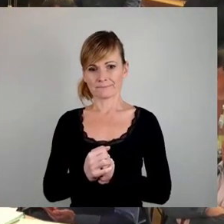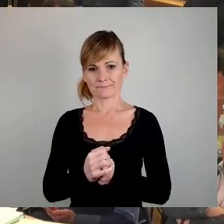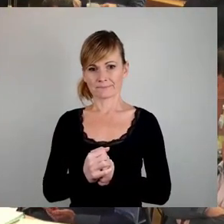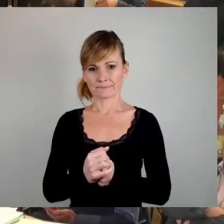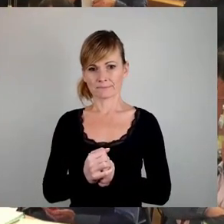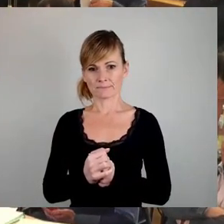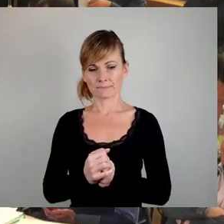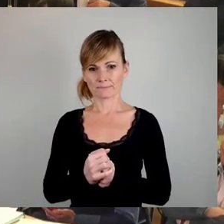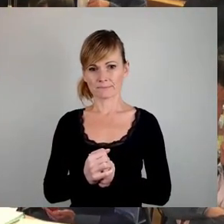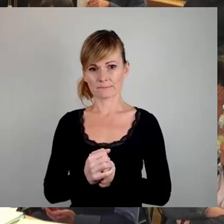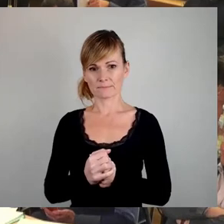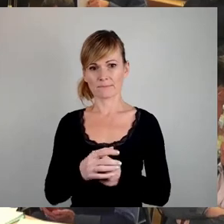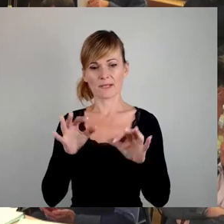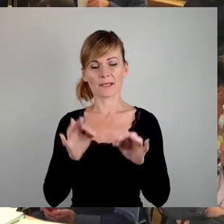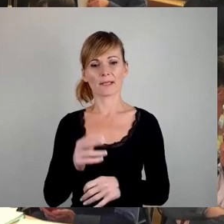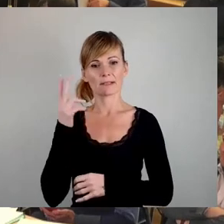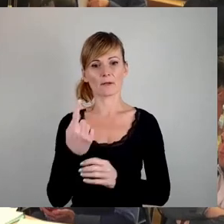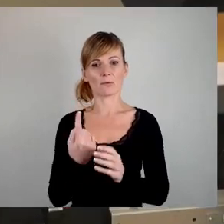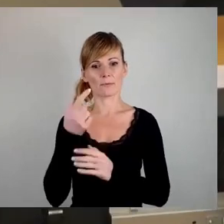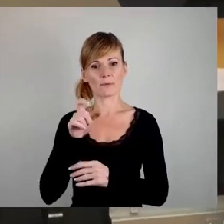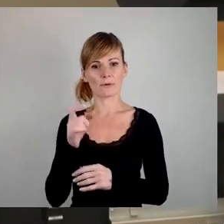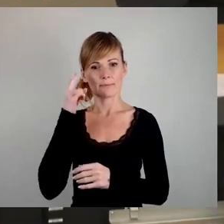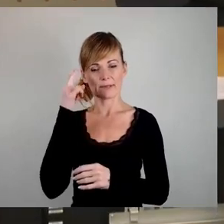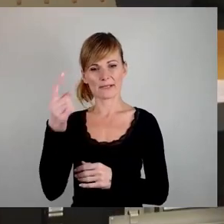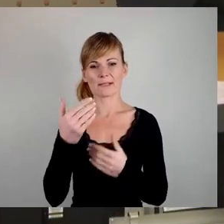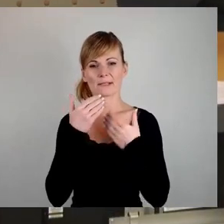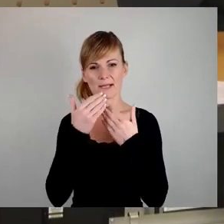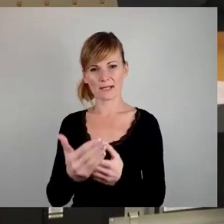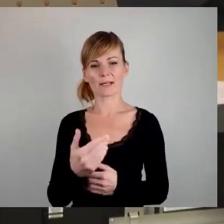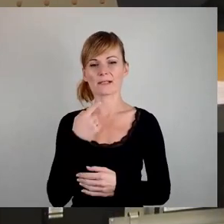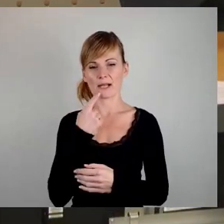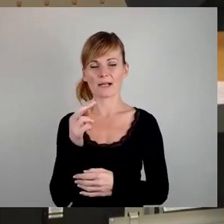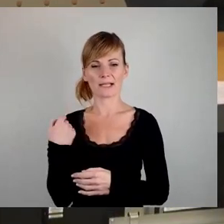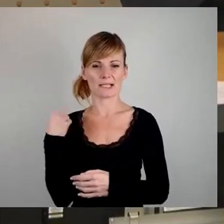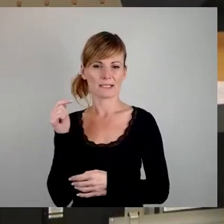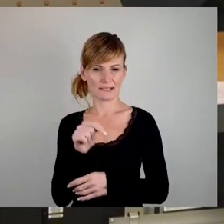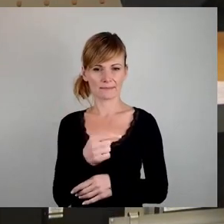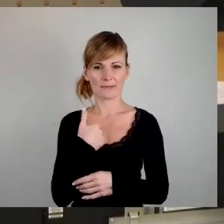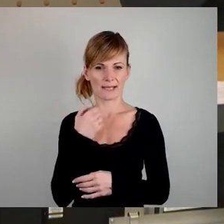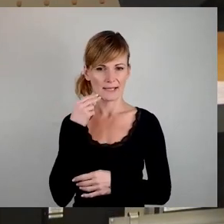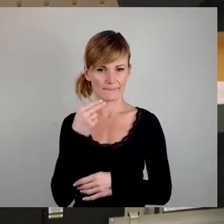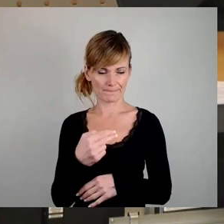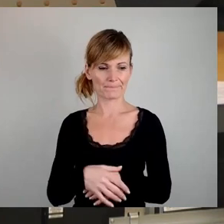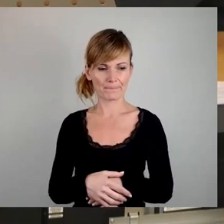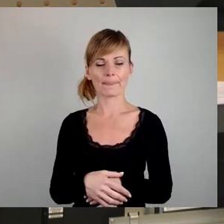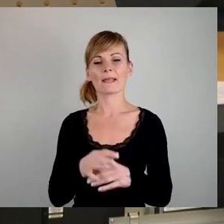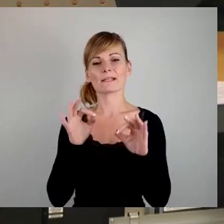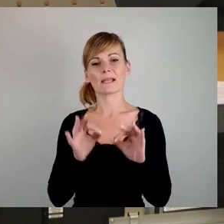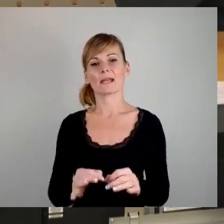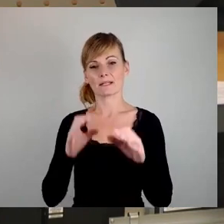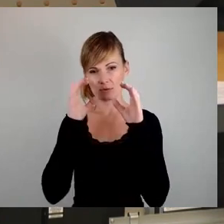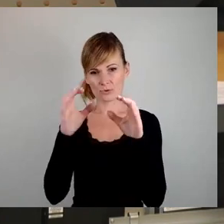Sehr geehrter Herr Oberbürgermeister, danke, dass Sie mich schon ankündigen. Sehr geehrte Stadträte, liebe Zuschauer, die WED wurde